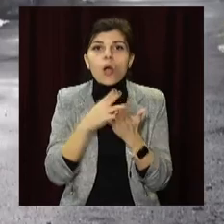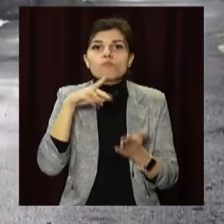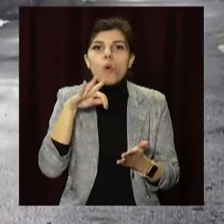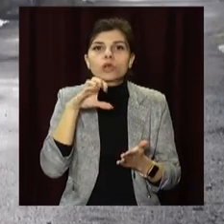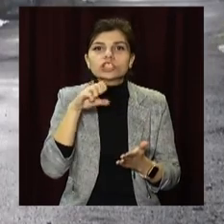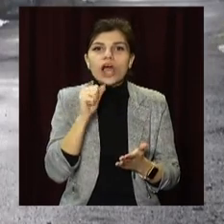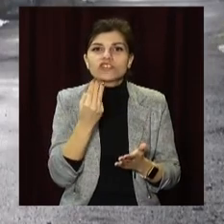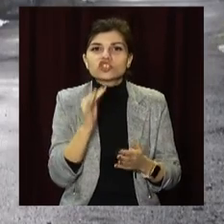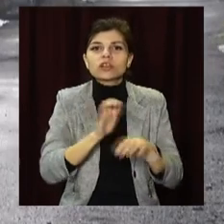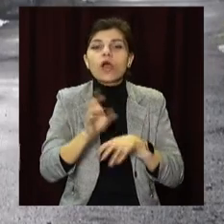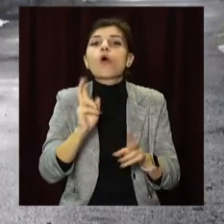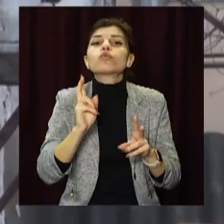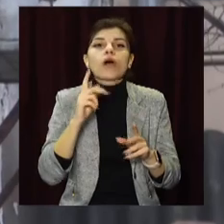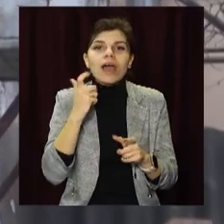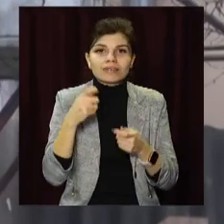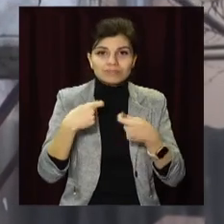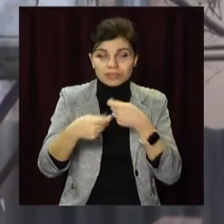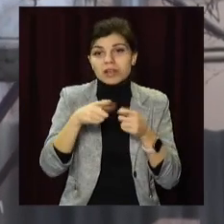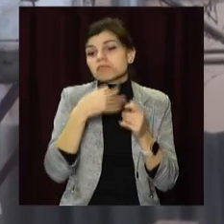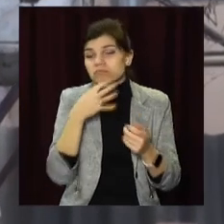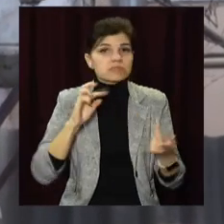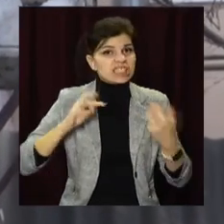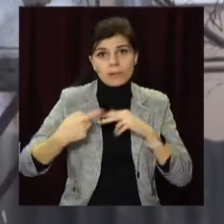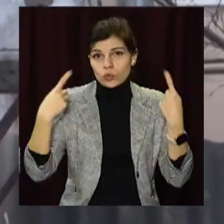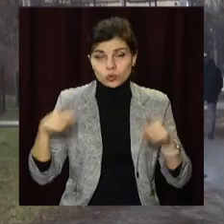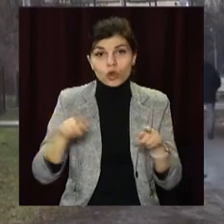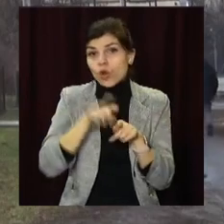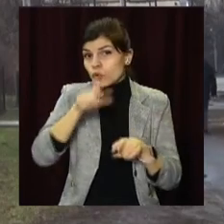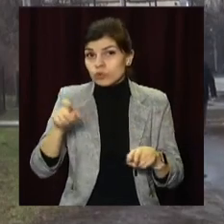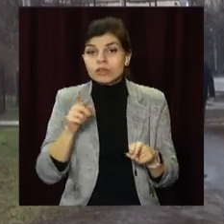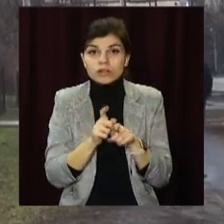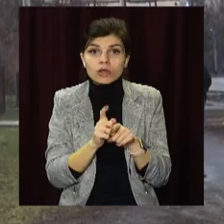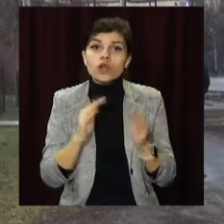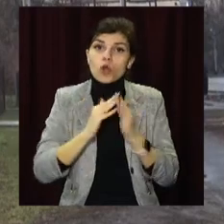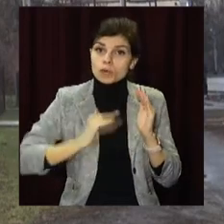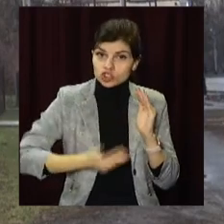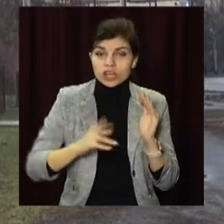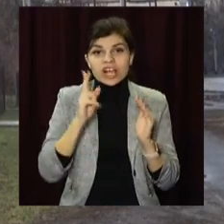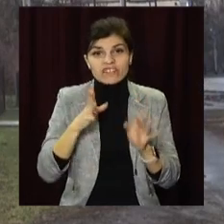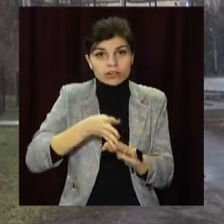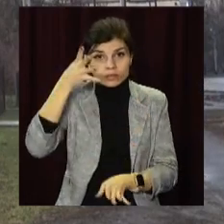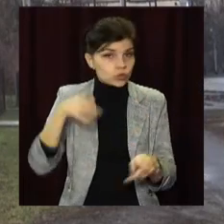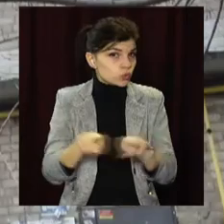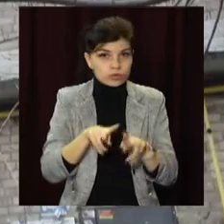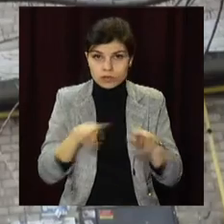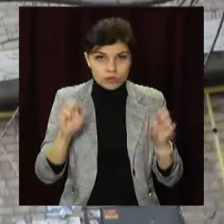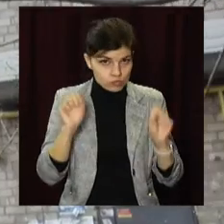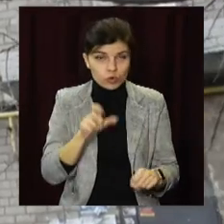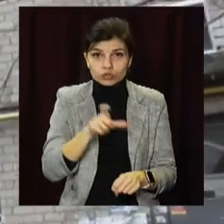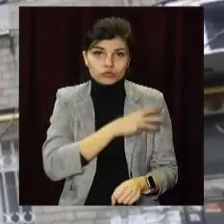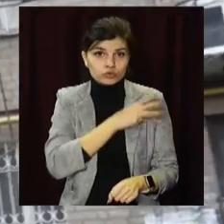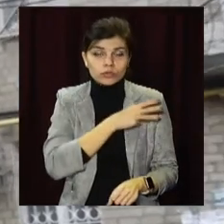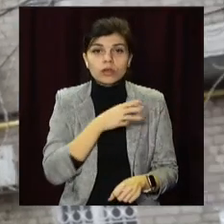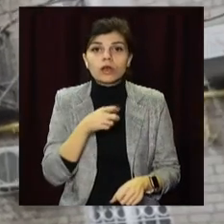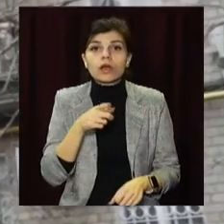Змінити постачальника можуть як жителі приватних будинків, так і мешканці багатоповерхівок. Останні мають змогу приєднатися до нової